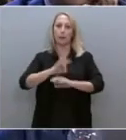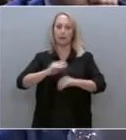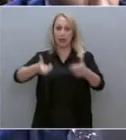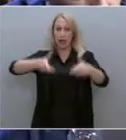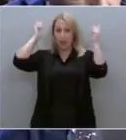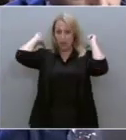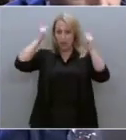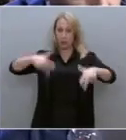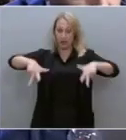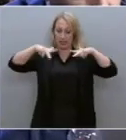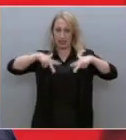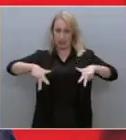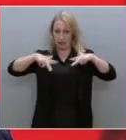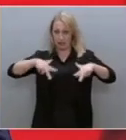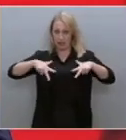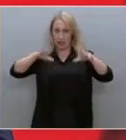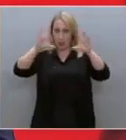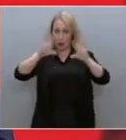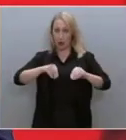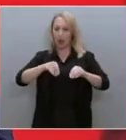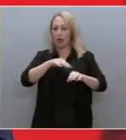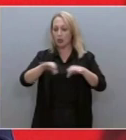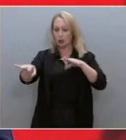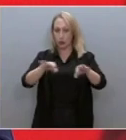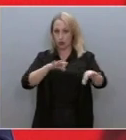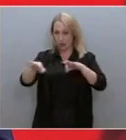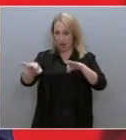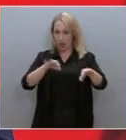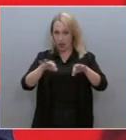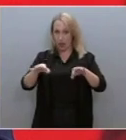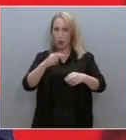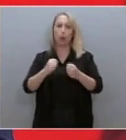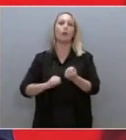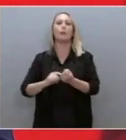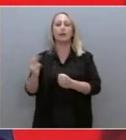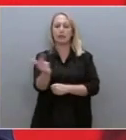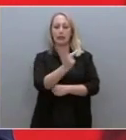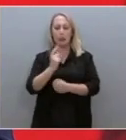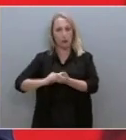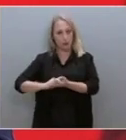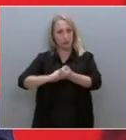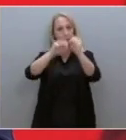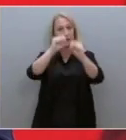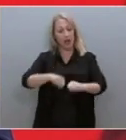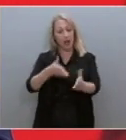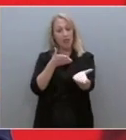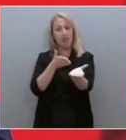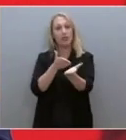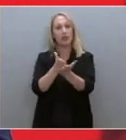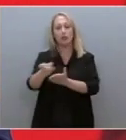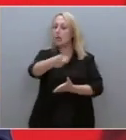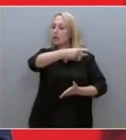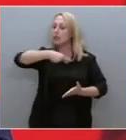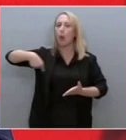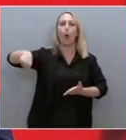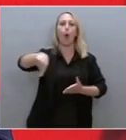που θα εφαρμόσει ένα σχέδιο προφανώς στήριξης κοινωνικής πλειοψηφίας, αλλά δικαιοσύνη παντού σημαίνει ότι